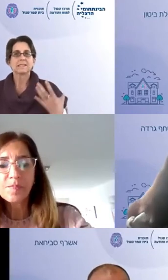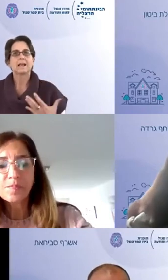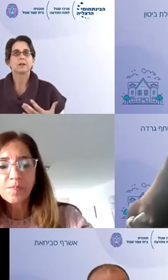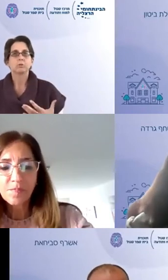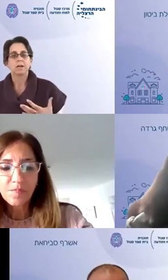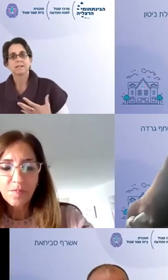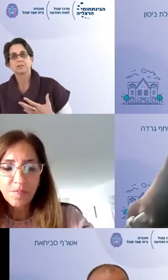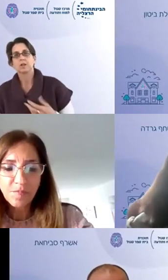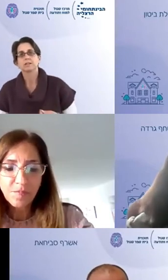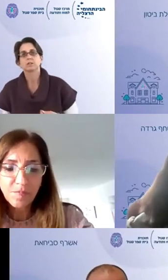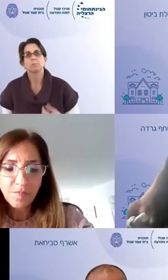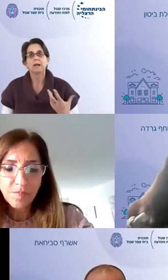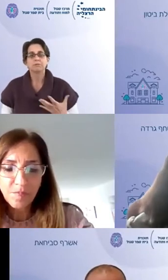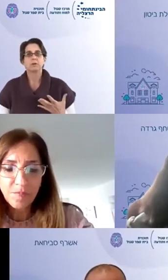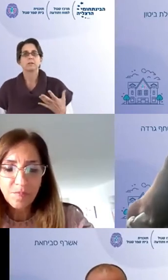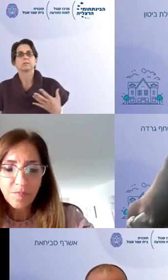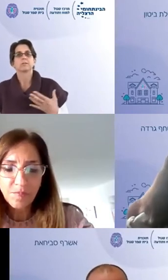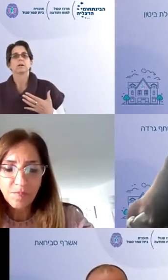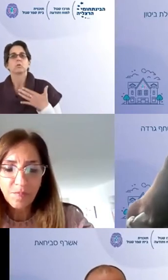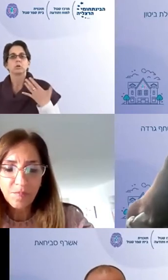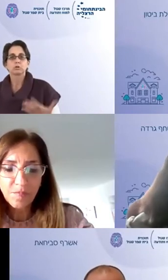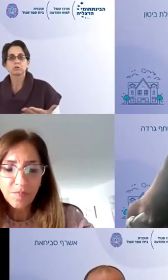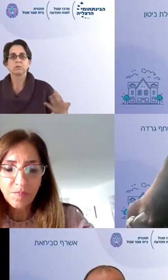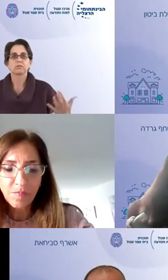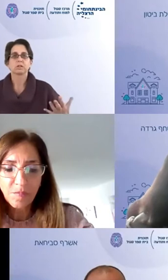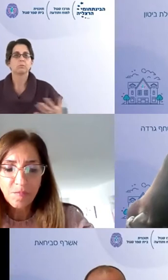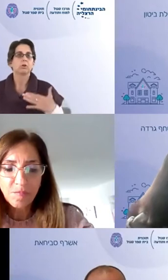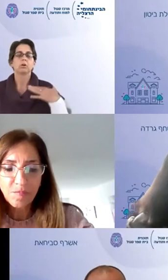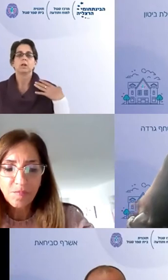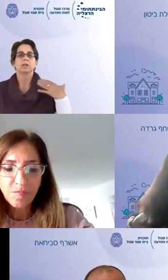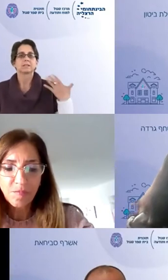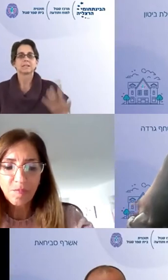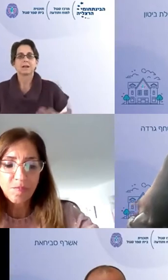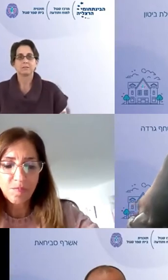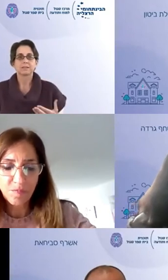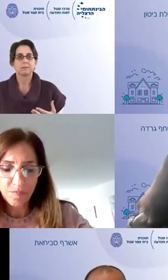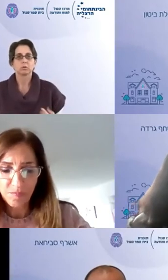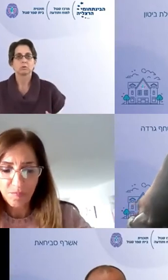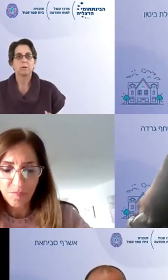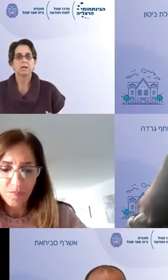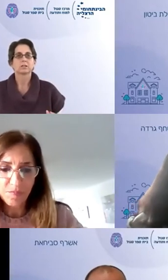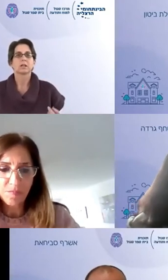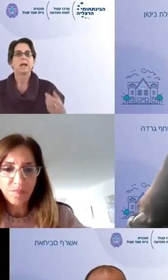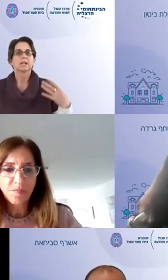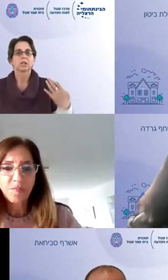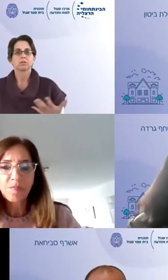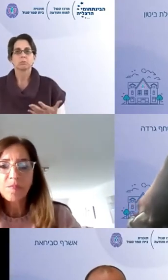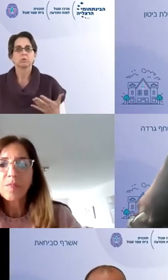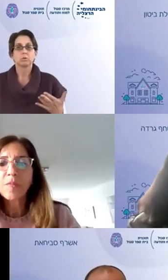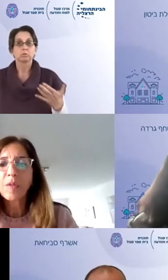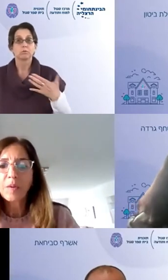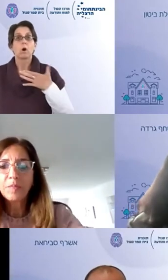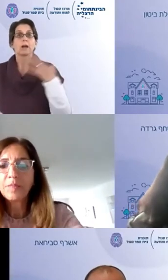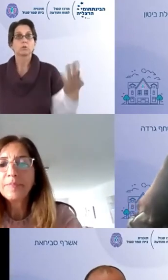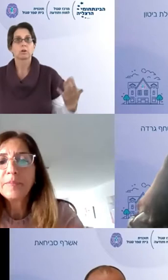הציע לנו בהרצאה שלה, זה שמיינפולנט איכויות שהוא מזי, כמו הצירה ויציאה מאוטומט קשב